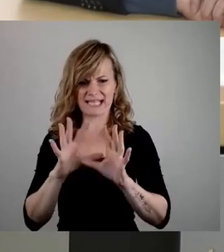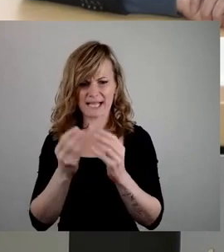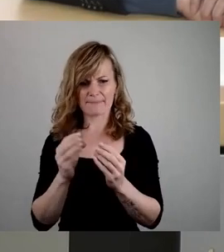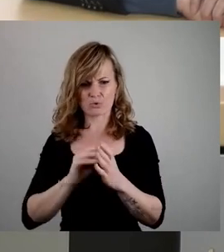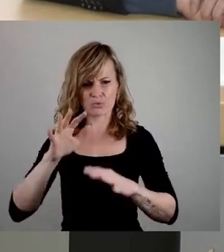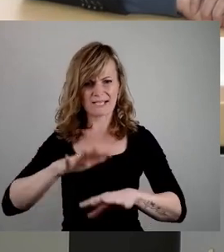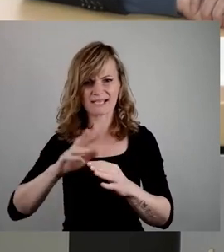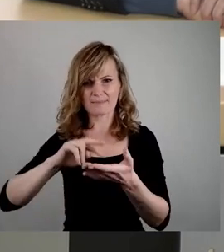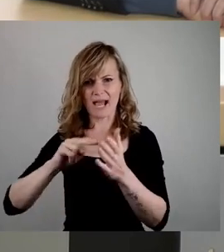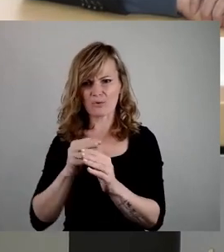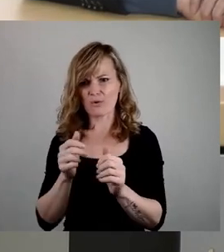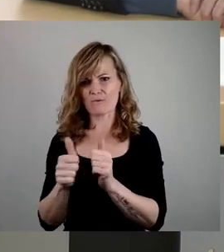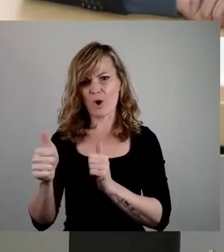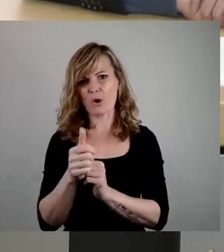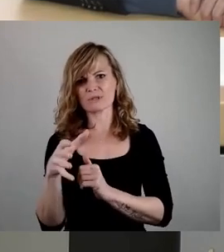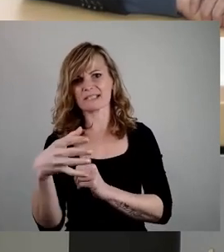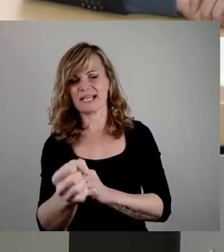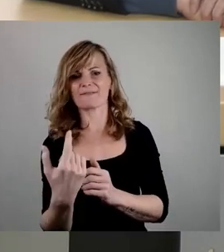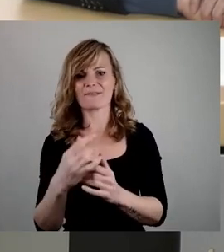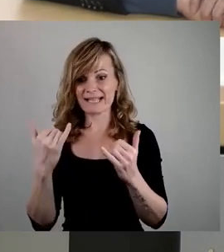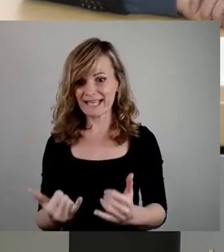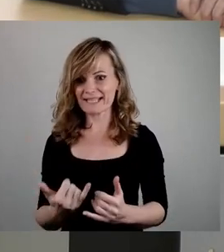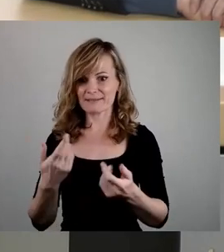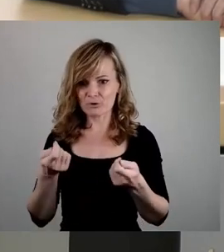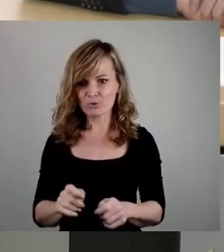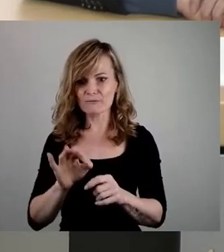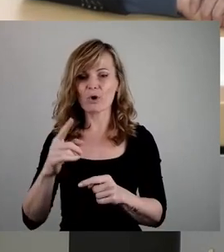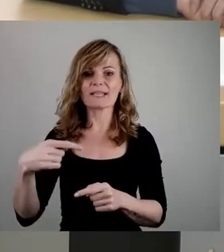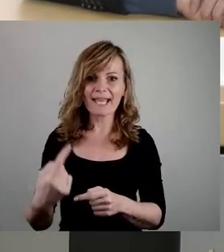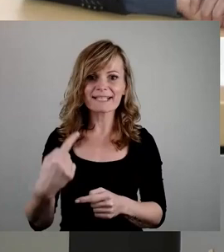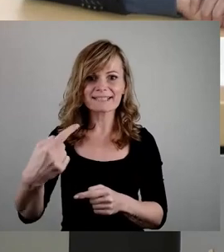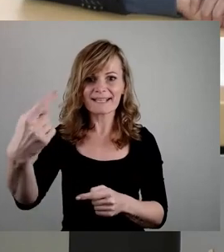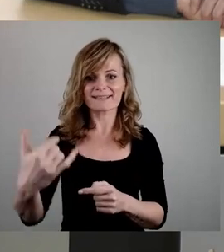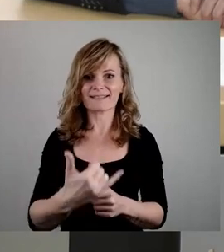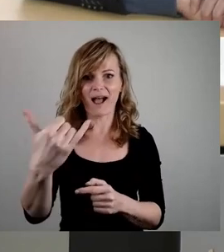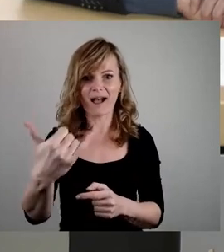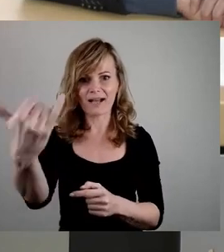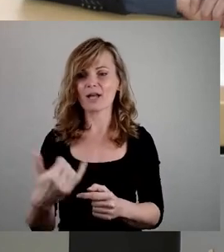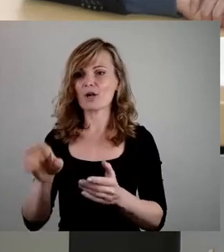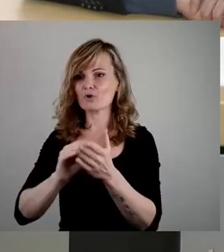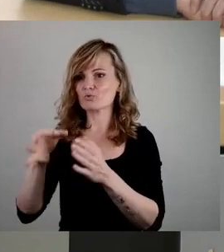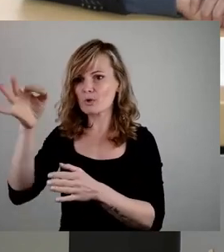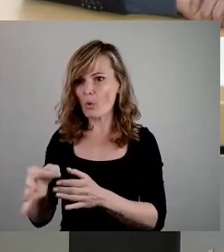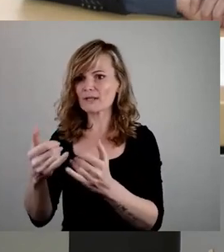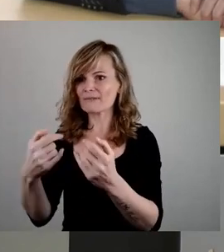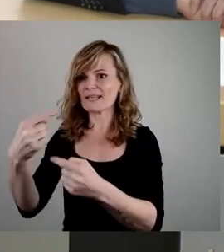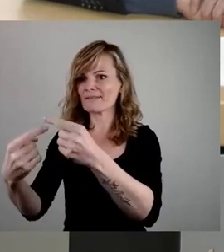Dinge beschließen für die nächsten Jahre, zum Beispiel wie wir Schulstandorte entwickeln. Also ringen Sie sich doch durch, wenn Sie sagen, es ist so ein wichtiges Thema für Sie,